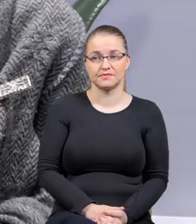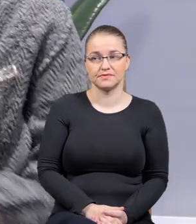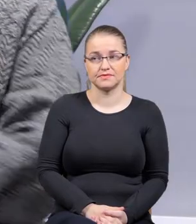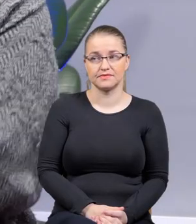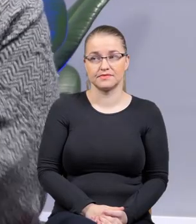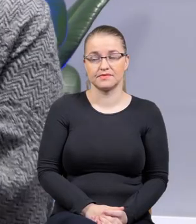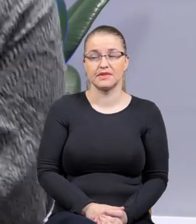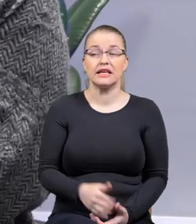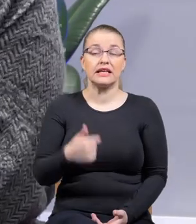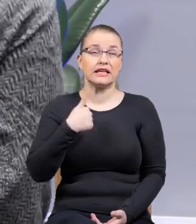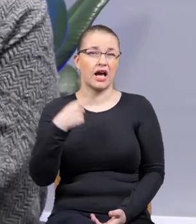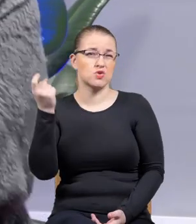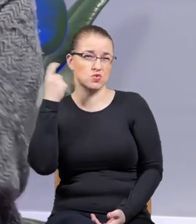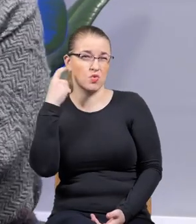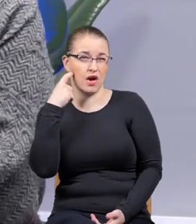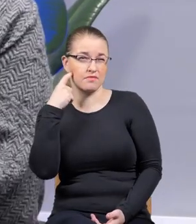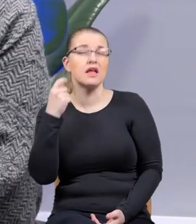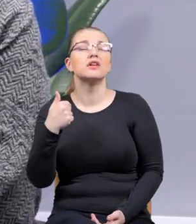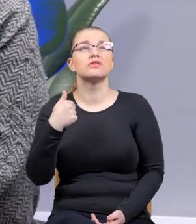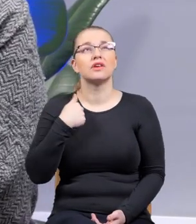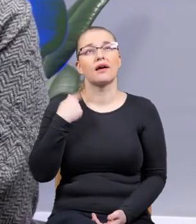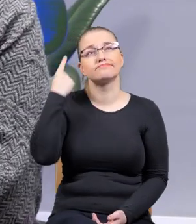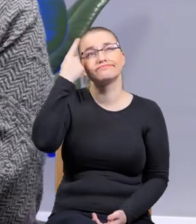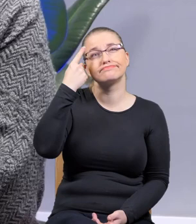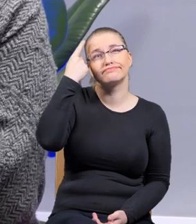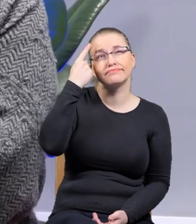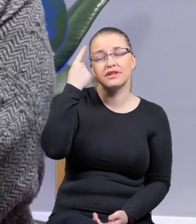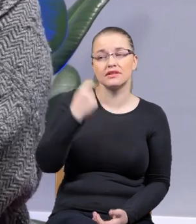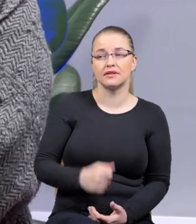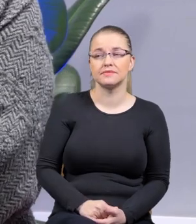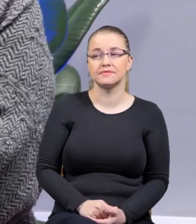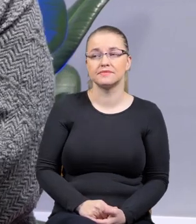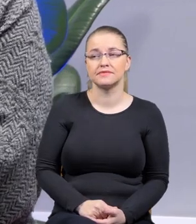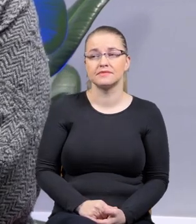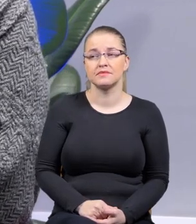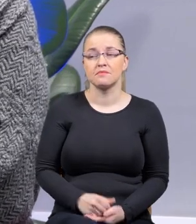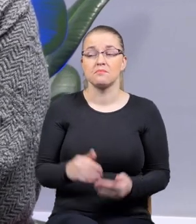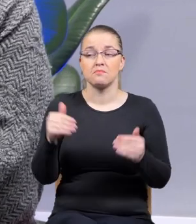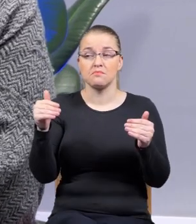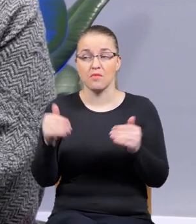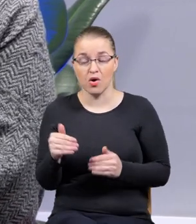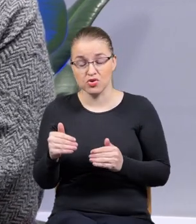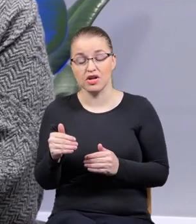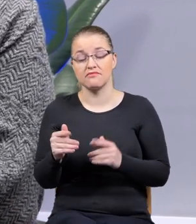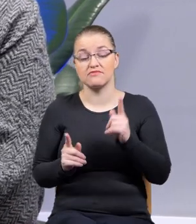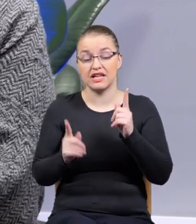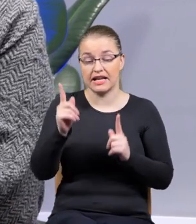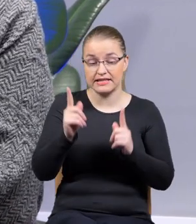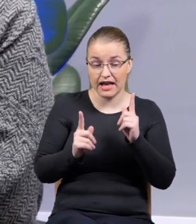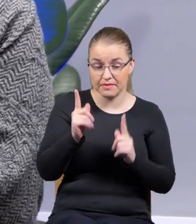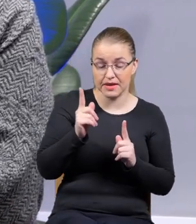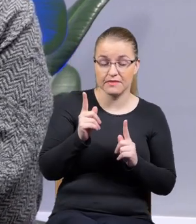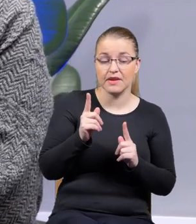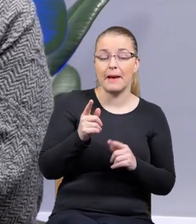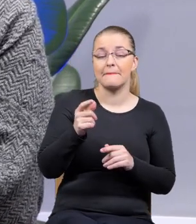Tak jak Cię słucham, to przychodzi mi do głowy taka refleksja, że czy to nie jest czasem tak, że takie